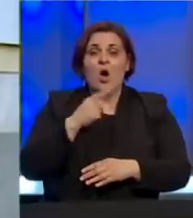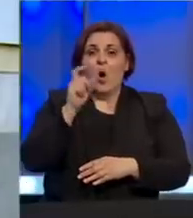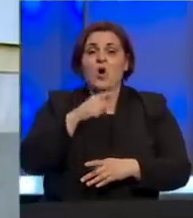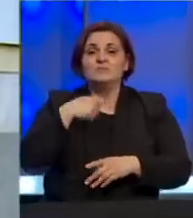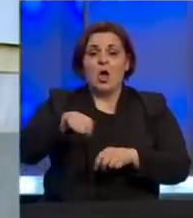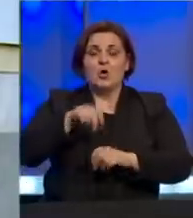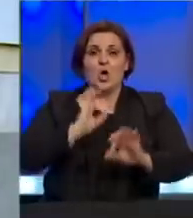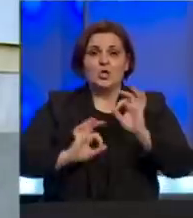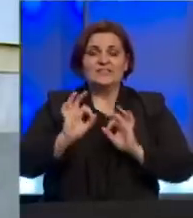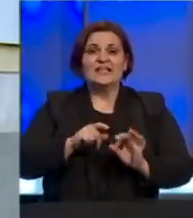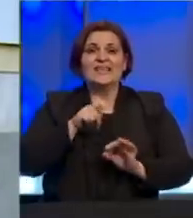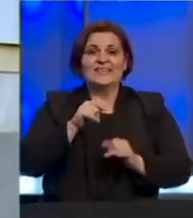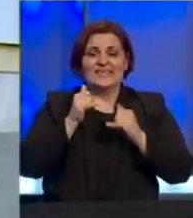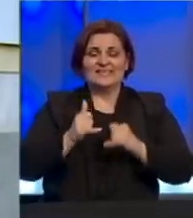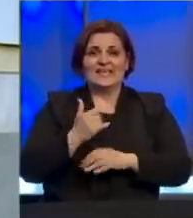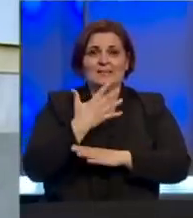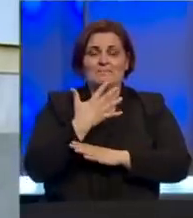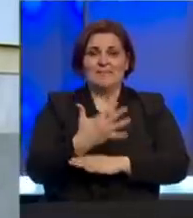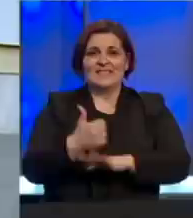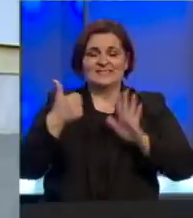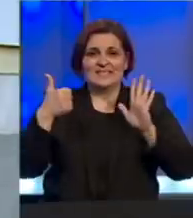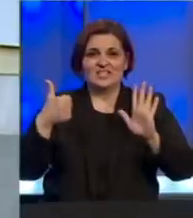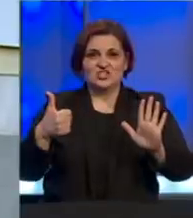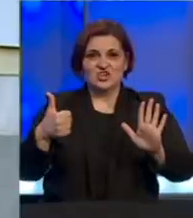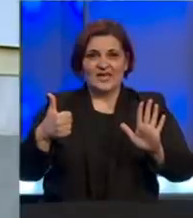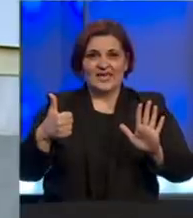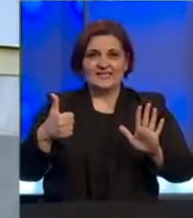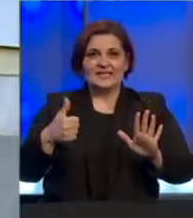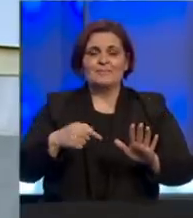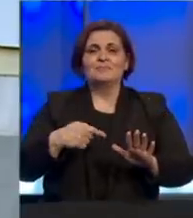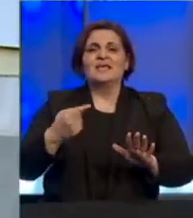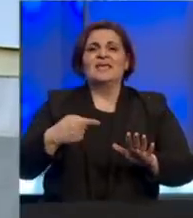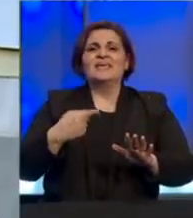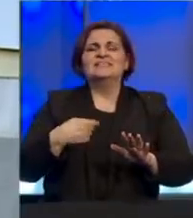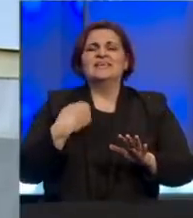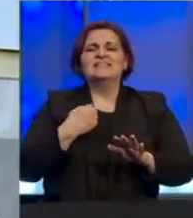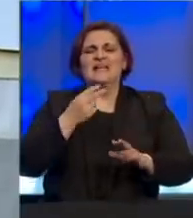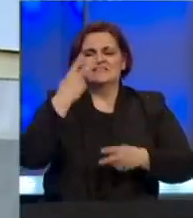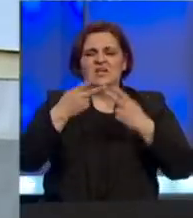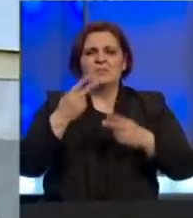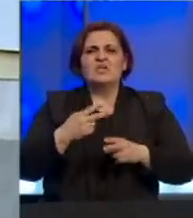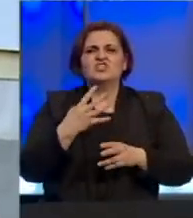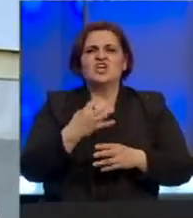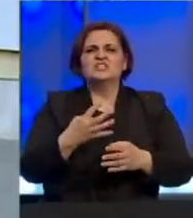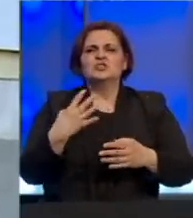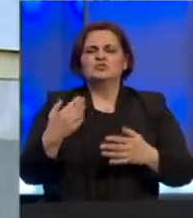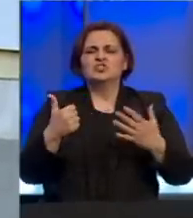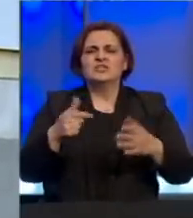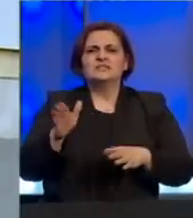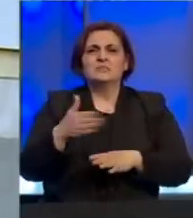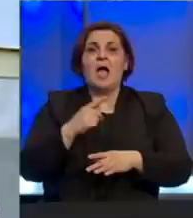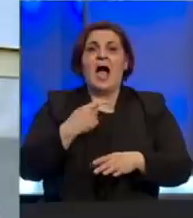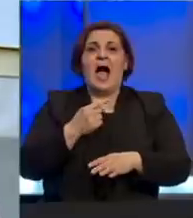se oporavljaju, njih je trenutno 56, iz zdravstvenog nazora izašlo 14.400 lica, a po